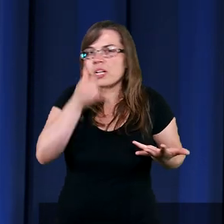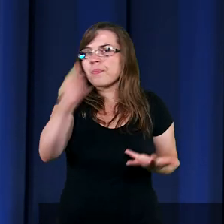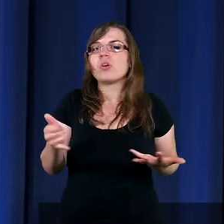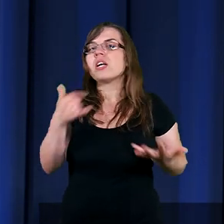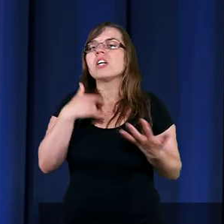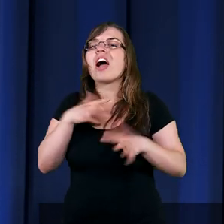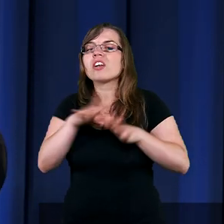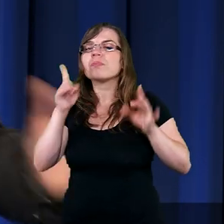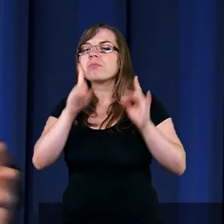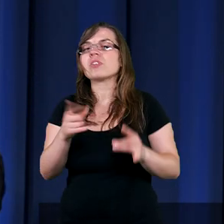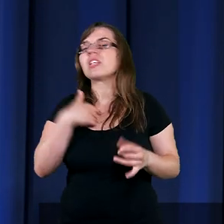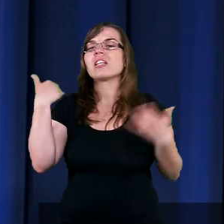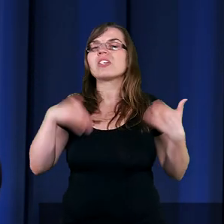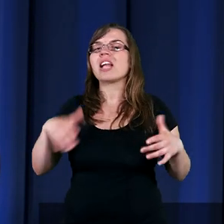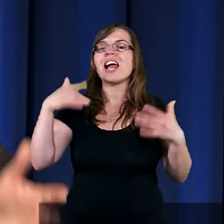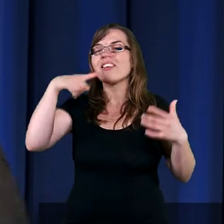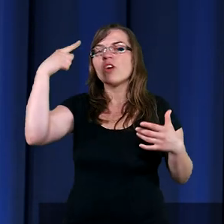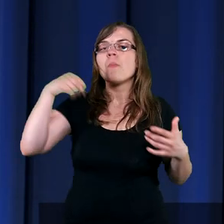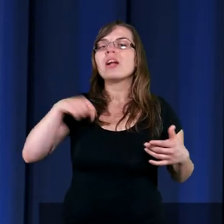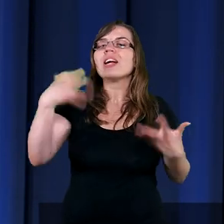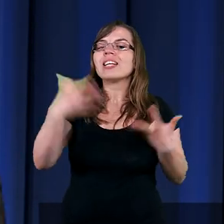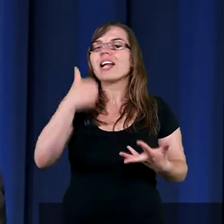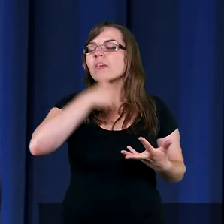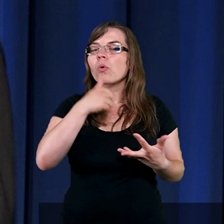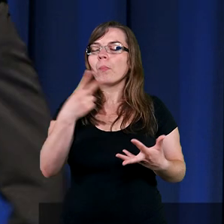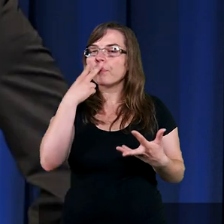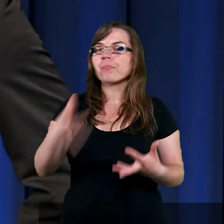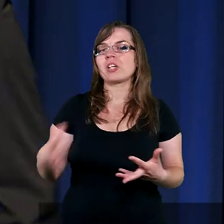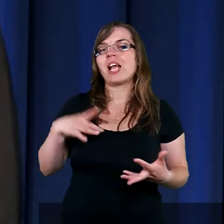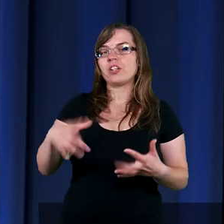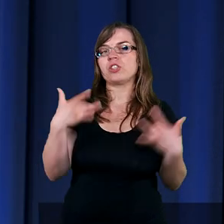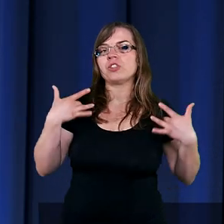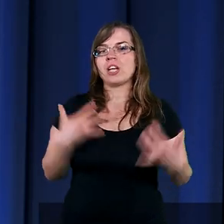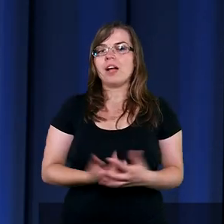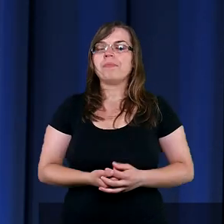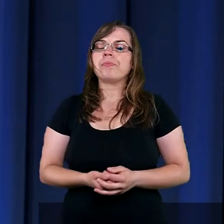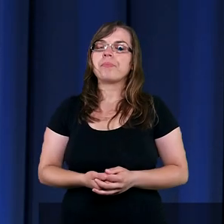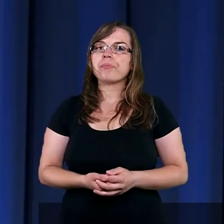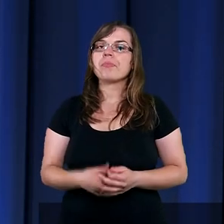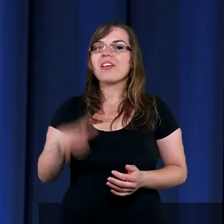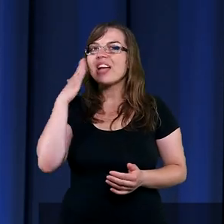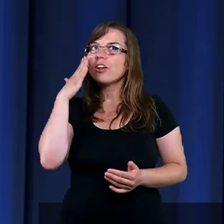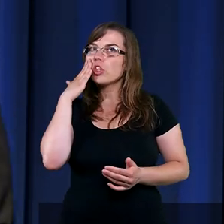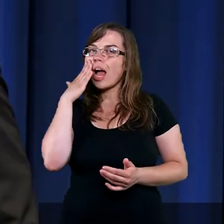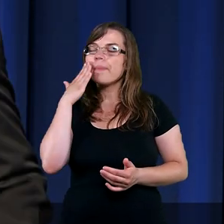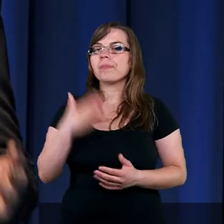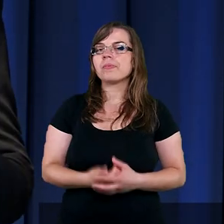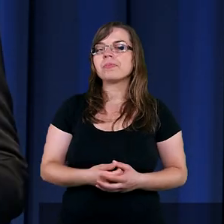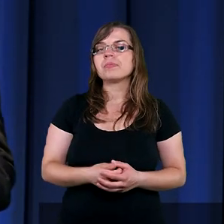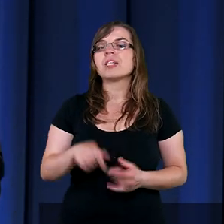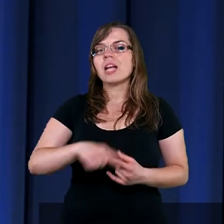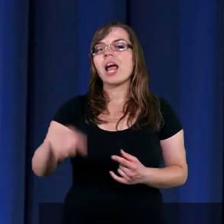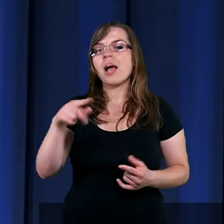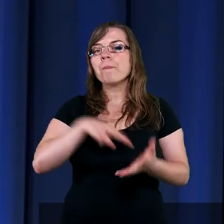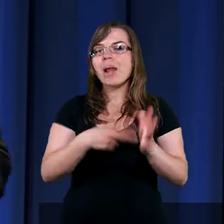powiedziawszy, to chciałbym sobie tego nie wyobrażać, ale tego spróbować kiedyś. I wiecie, plany